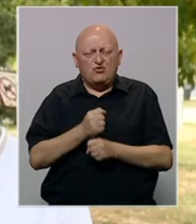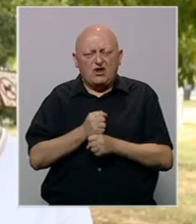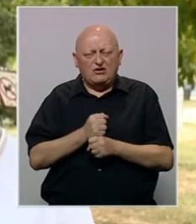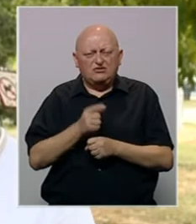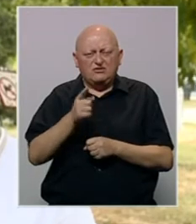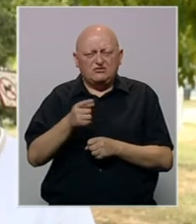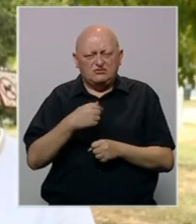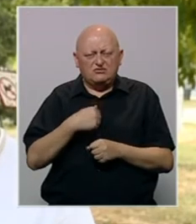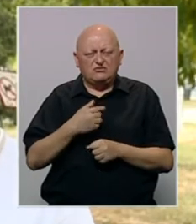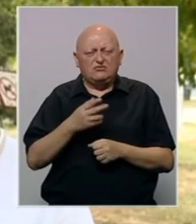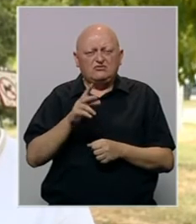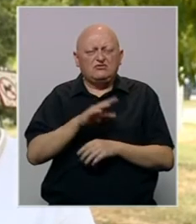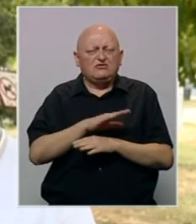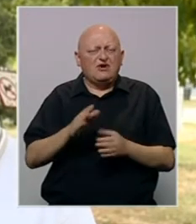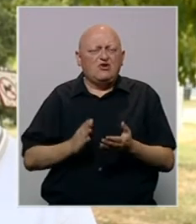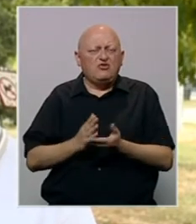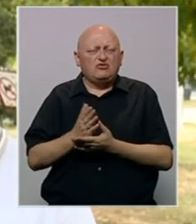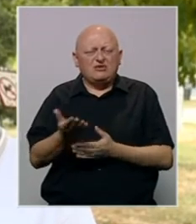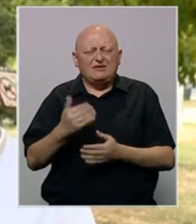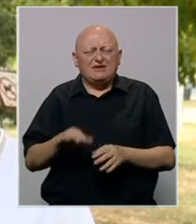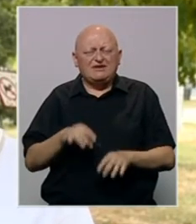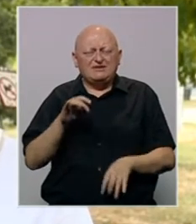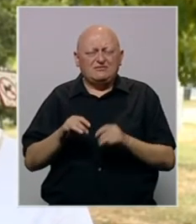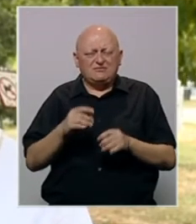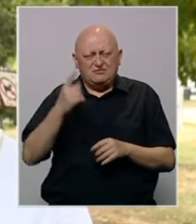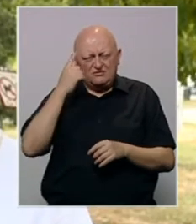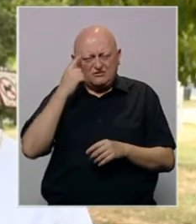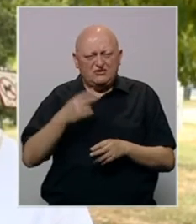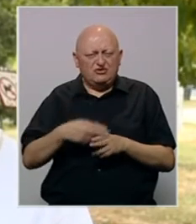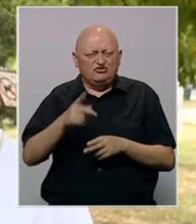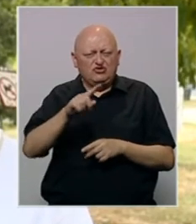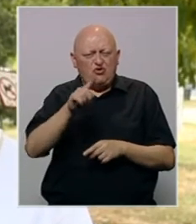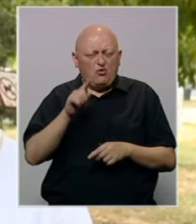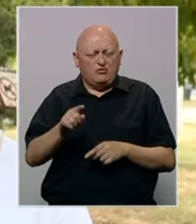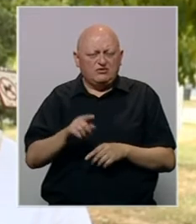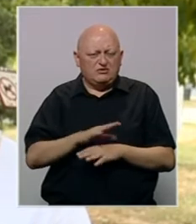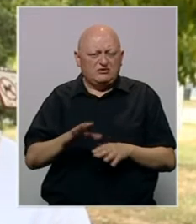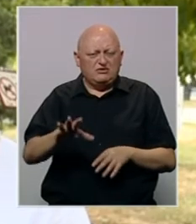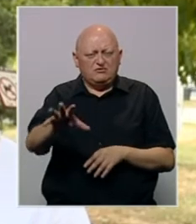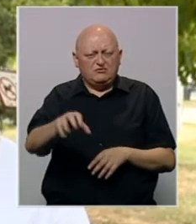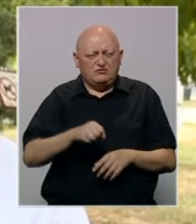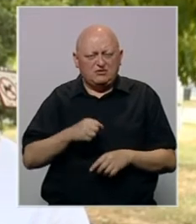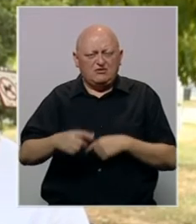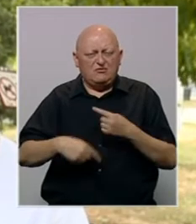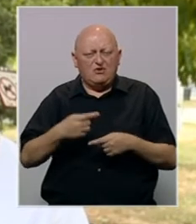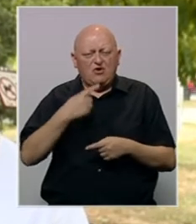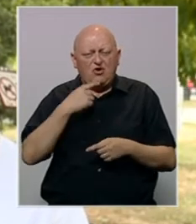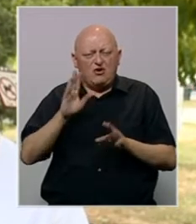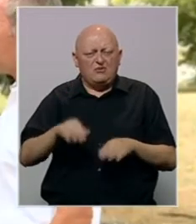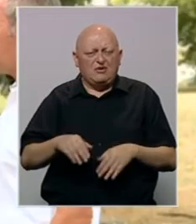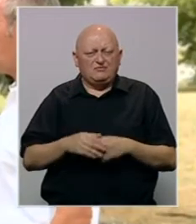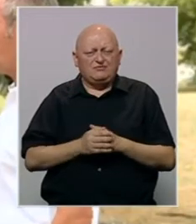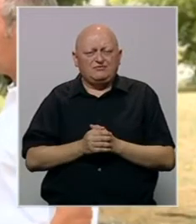ali isto ga sam ja šitao da on u svakom slučaju prije izbora kanji rješiti to pitanje, odnosno posegnuti za mehanizma kojim ustoji na